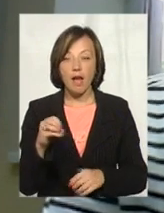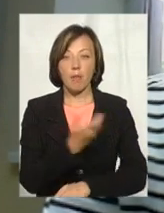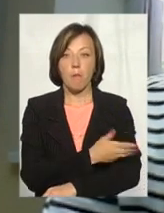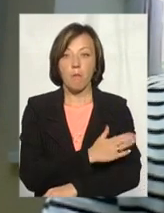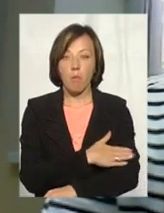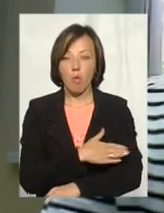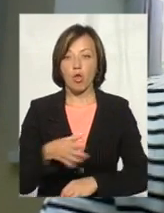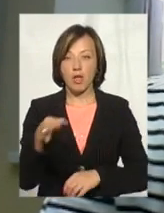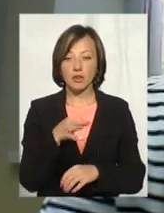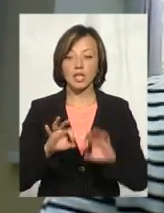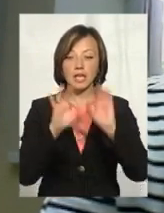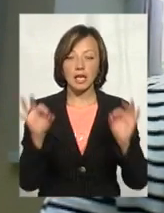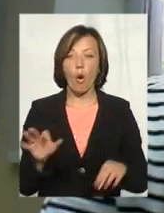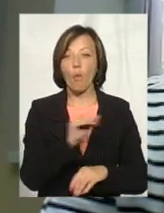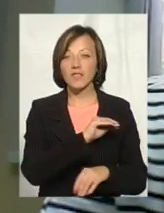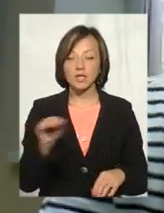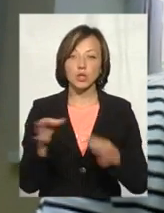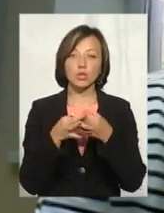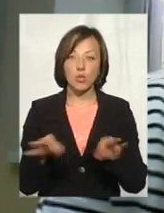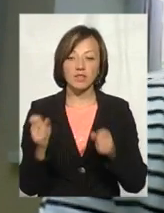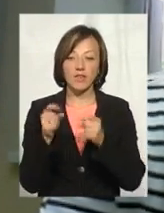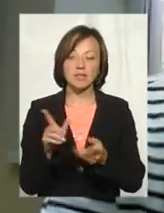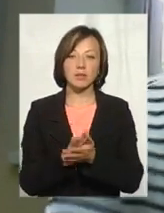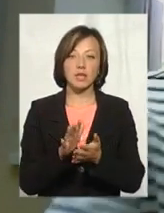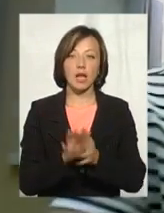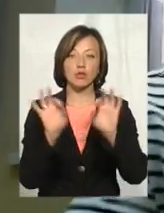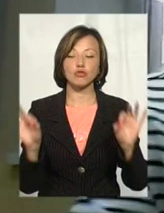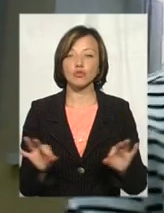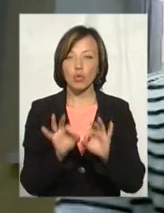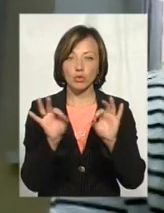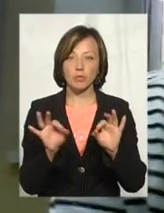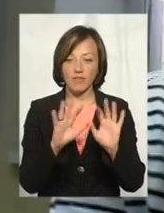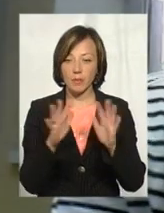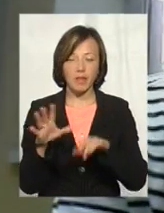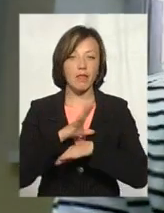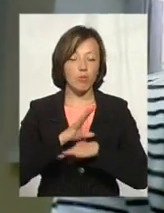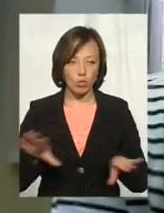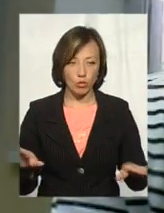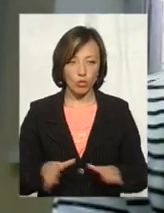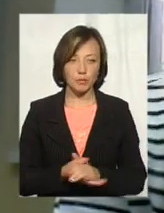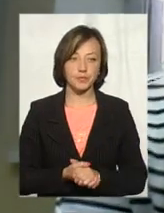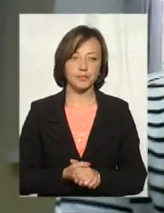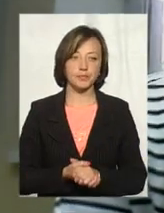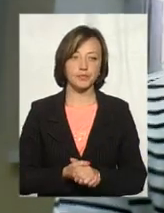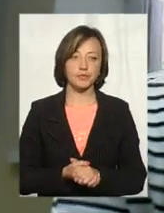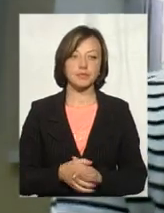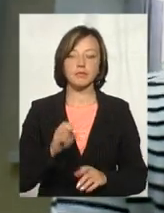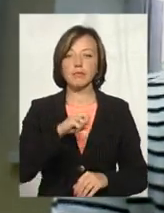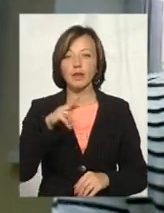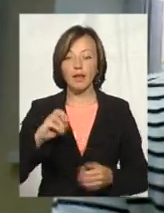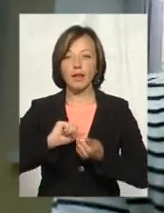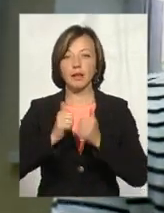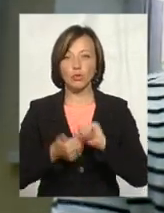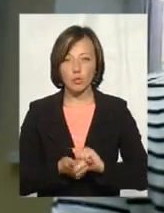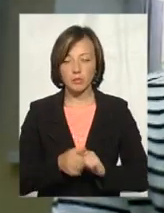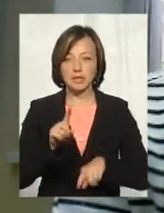жодного офіційного довозу, воно вивантаженнях міця, ні в жодному цей парті не було, але натомість, все ж